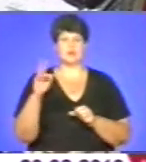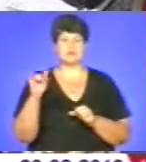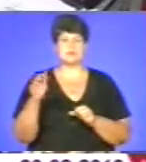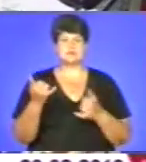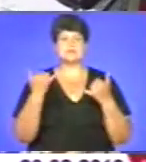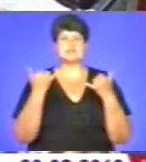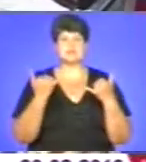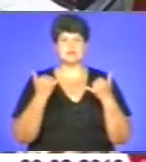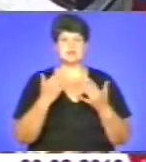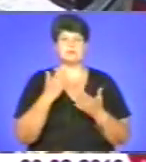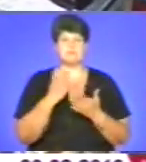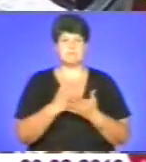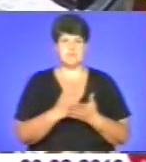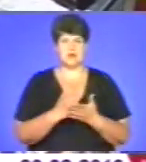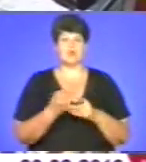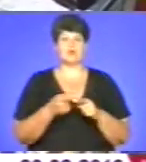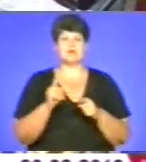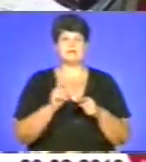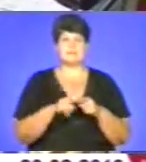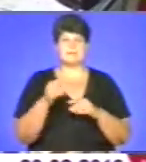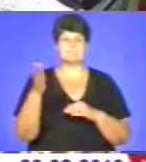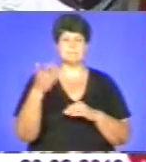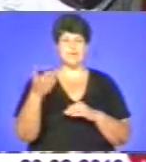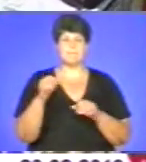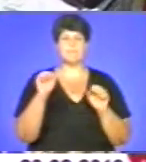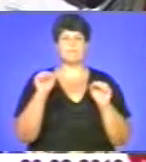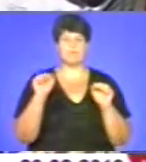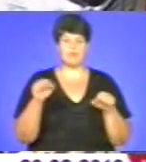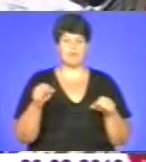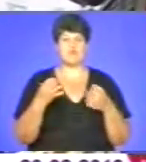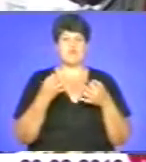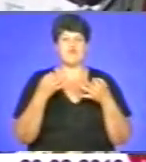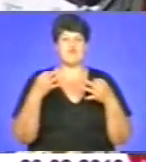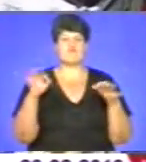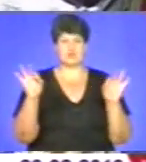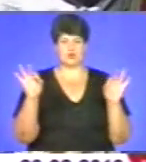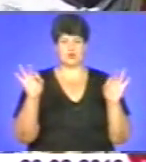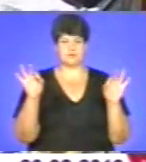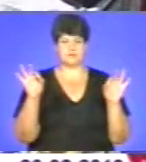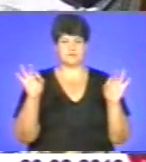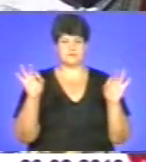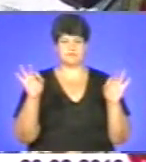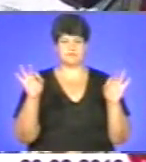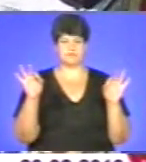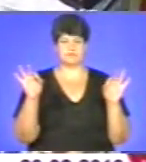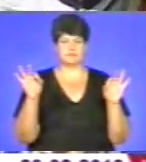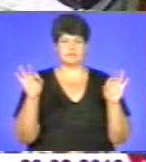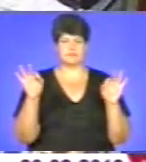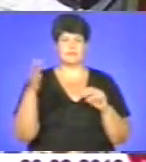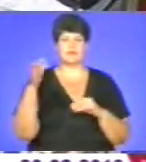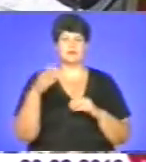сьогодні ми маємо цей прапор, він може майоріти